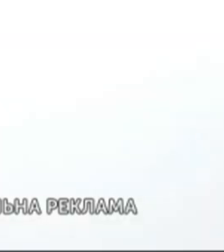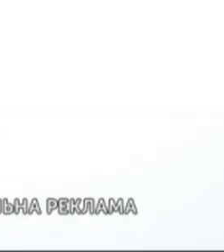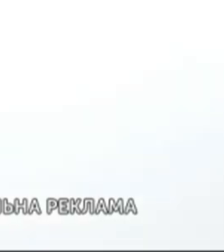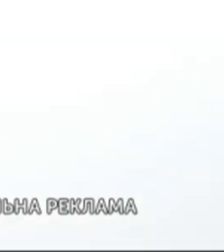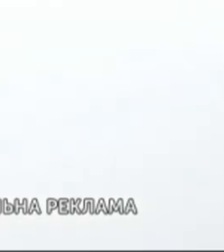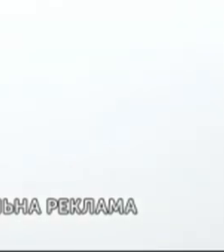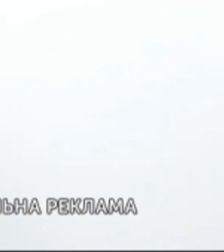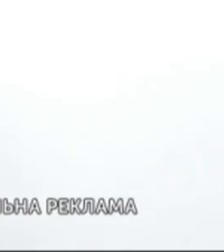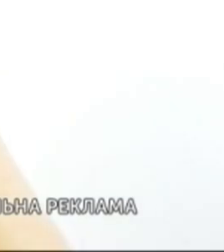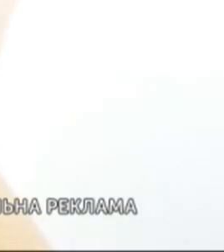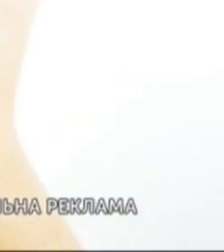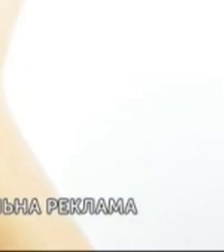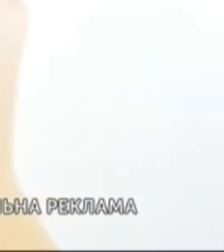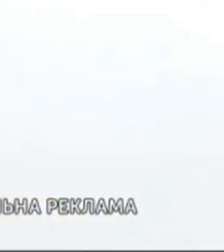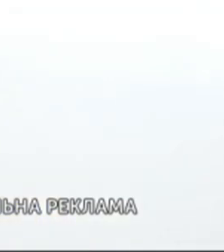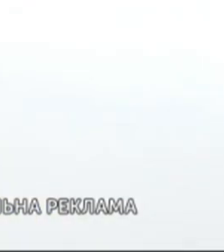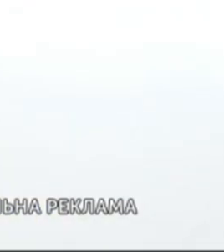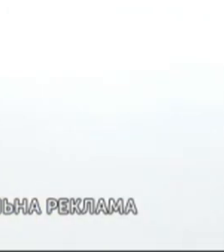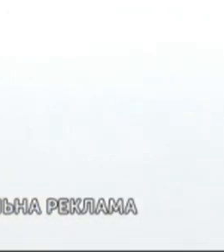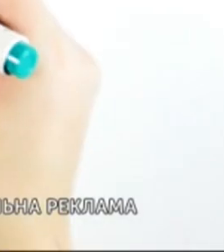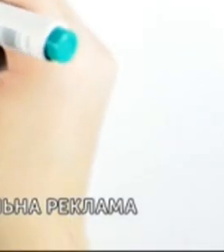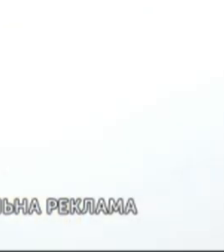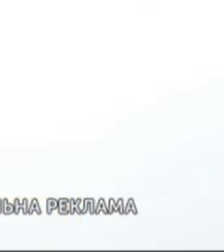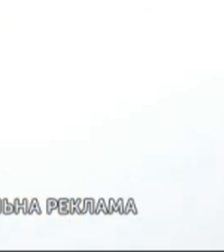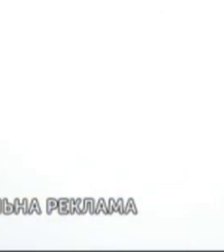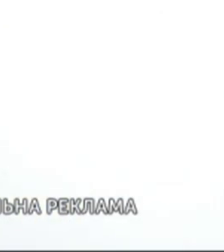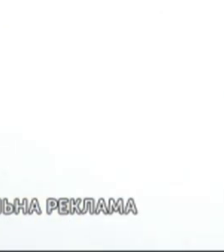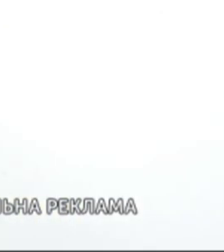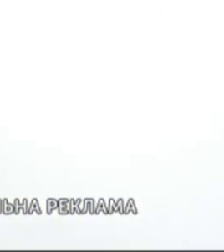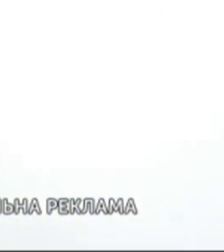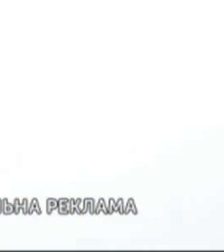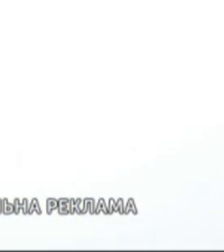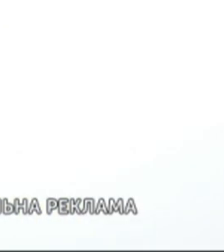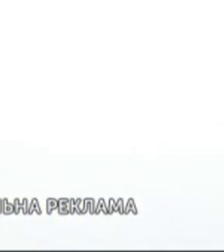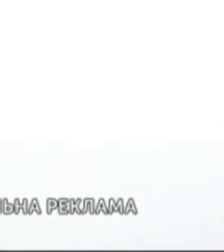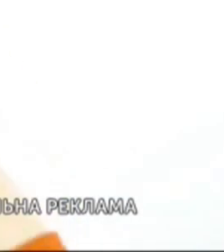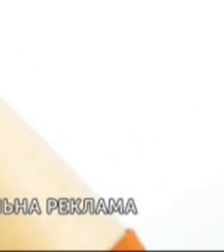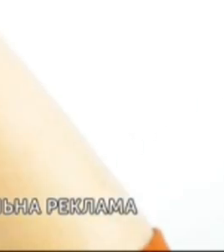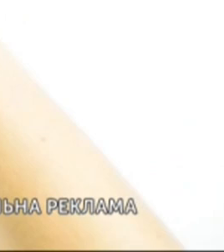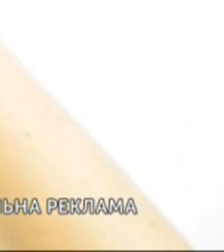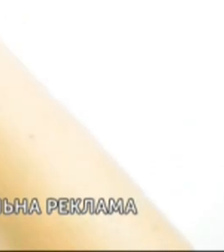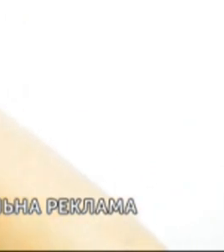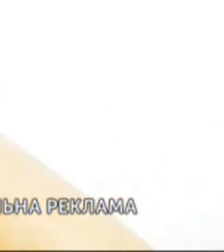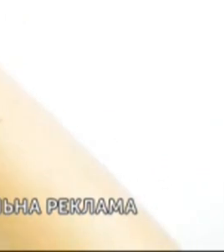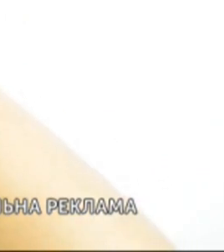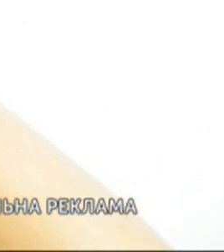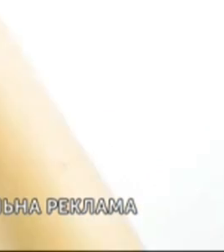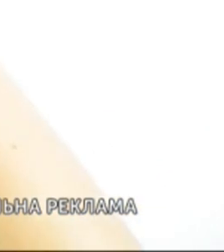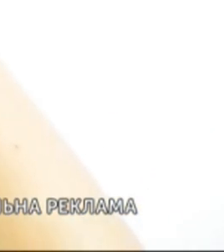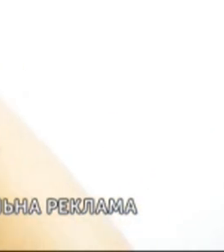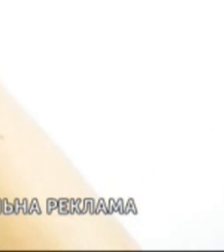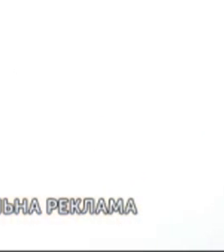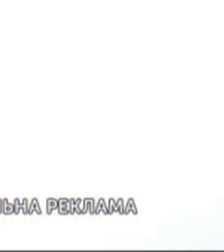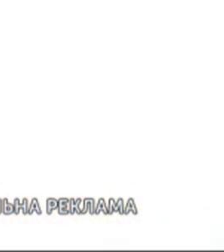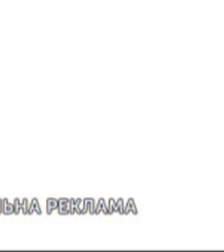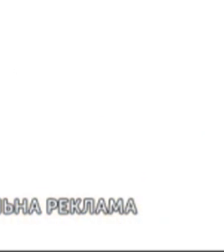дихати, тобто ваш стан ускладнився, якнайшвидше зверніться за медичною допомогою. Обов'язково розкажіть про маршрут ваших